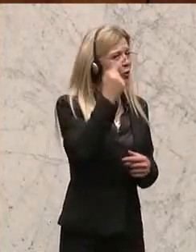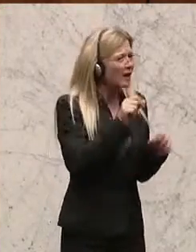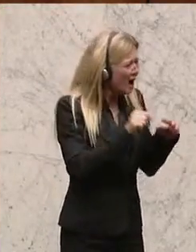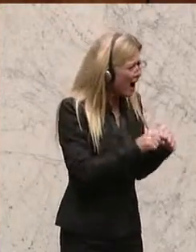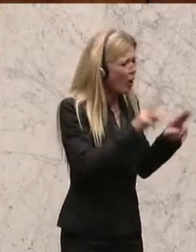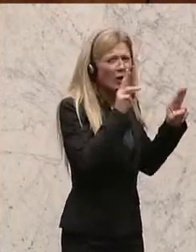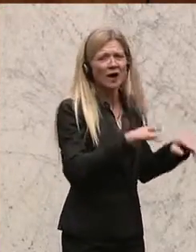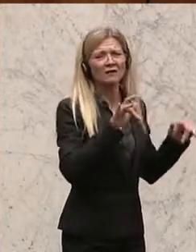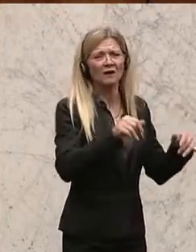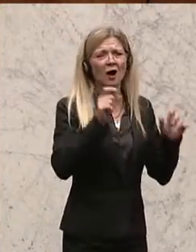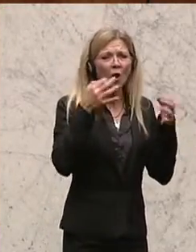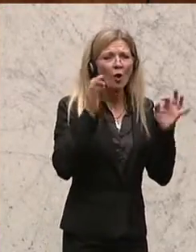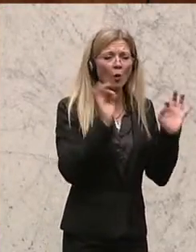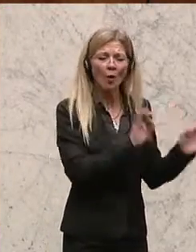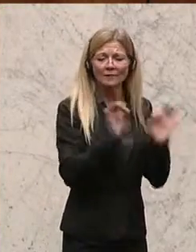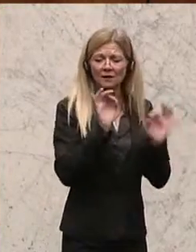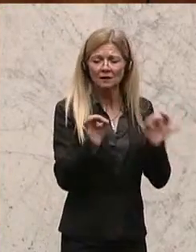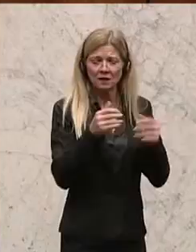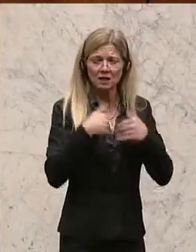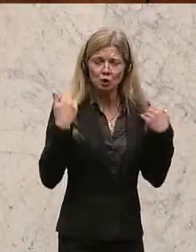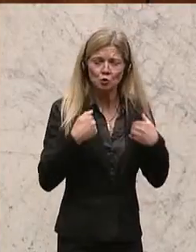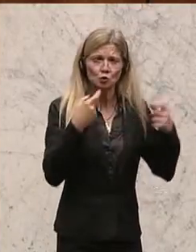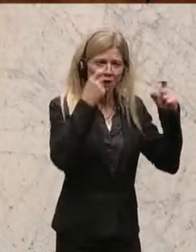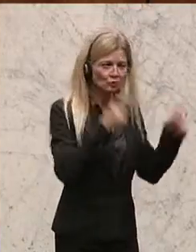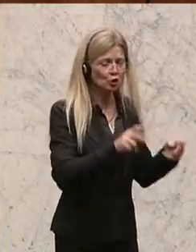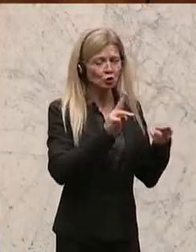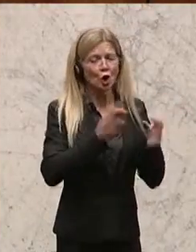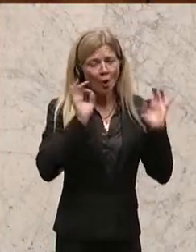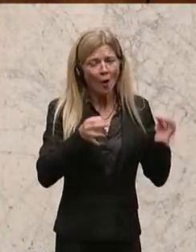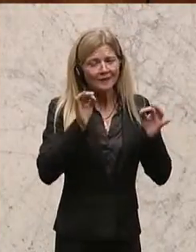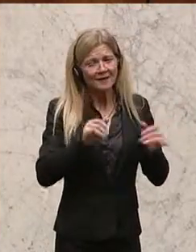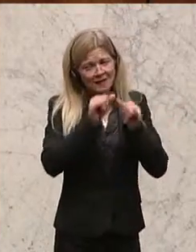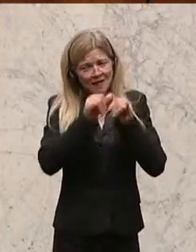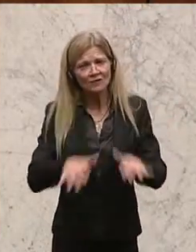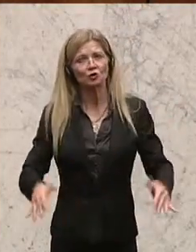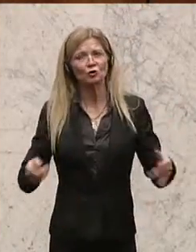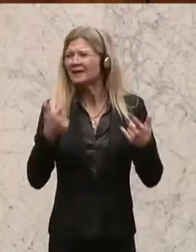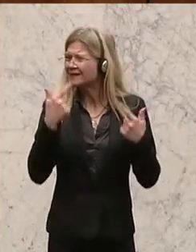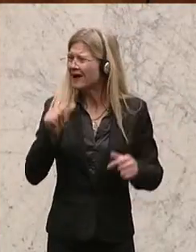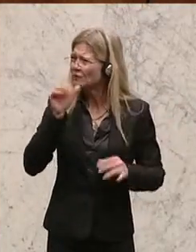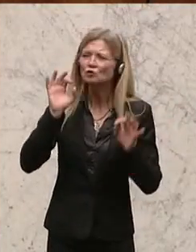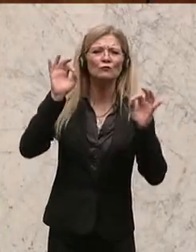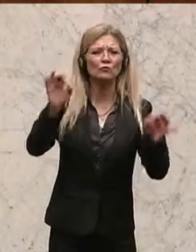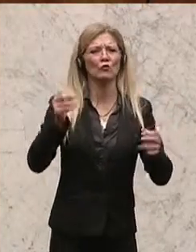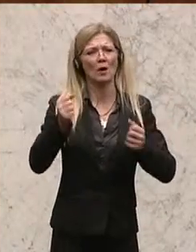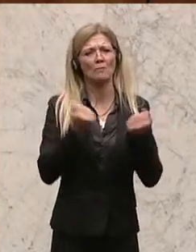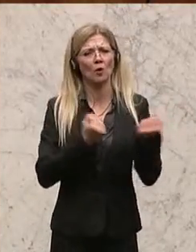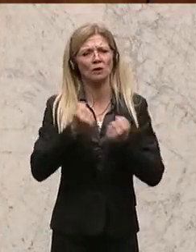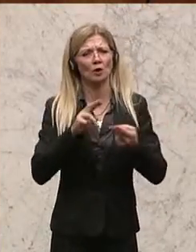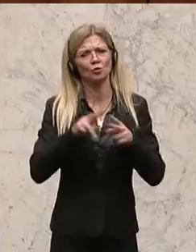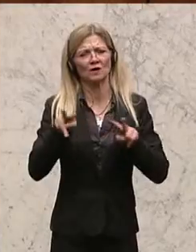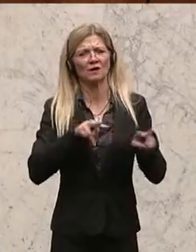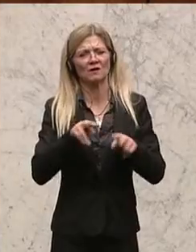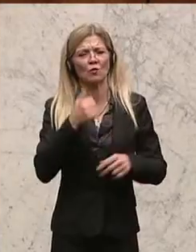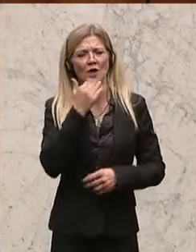auf eine ordentliche Gesundheitsversorgung, auf eine ordentliche Infrastruktur. Das darf der Politik und der Regierung nicht egal sein. Und daher sehe ich